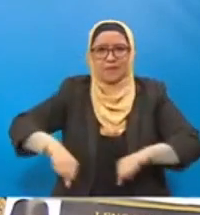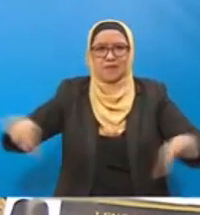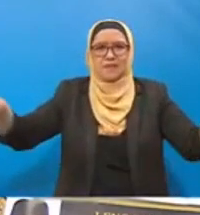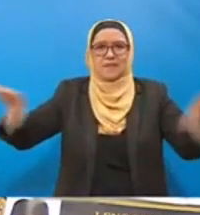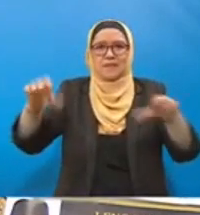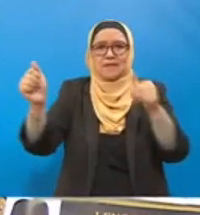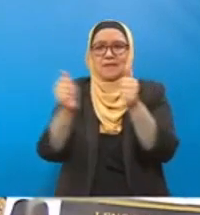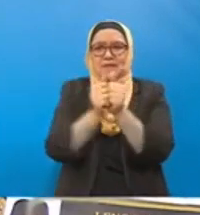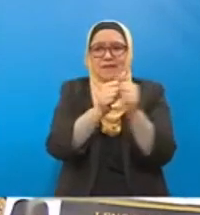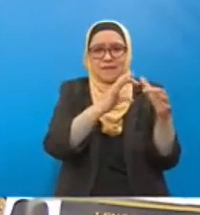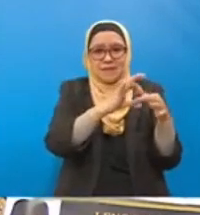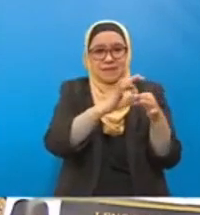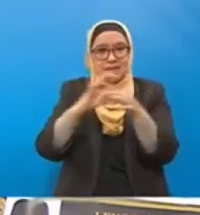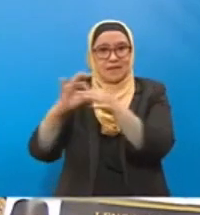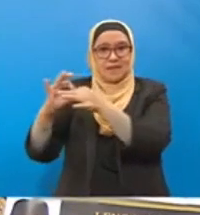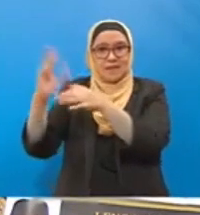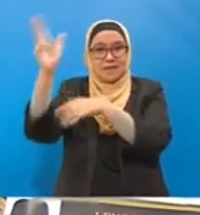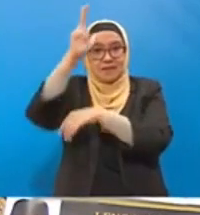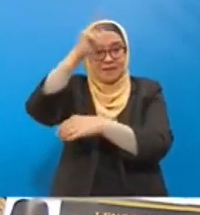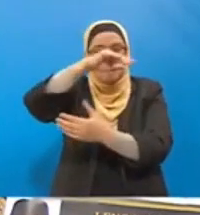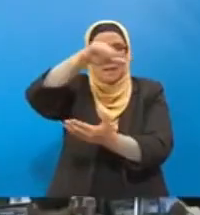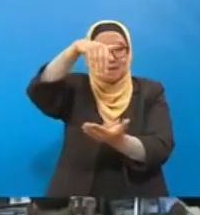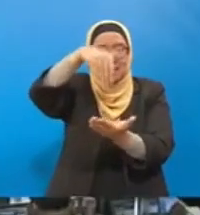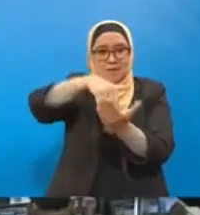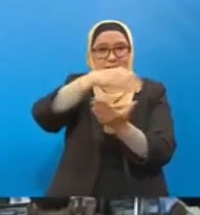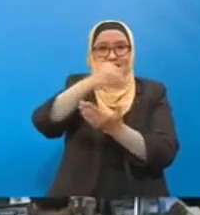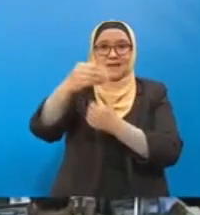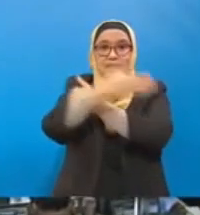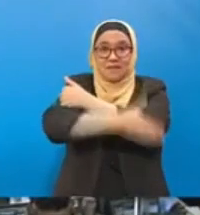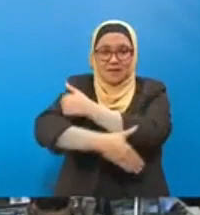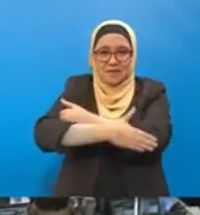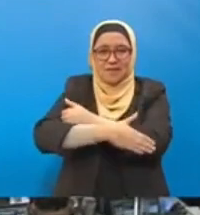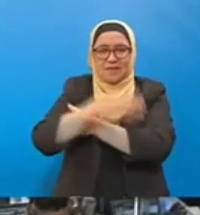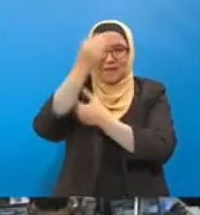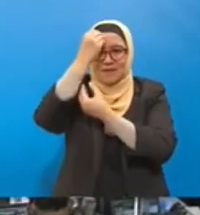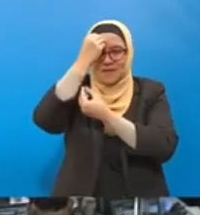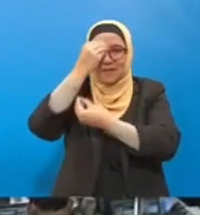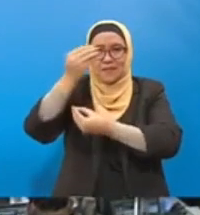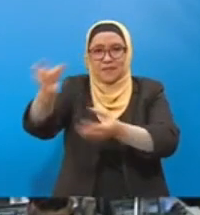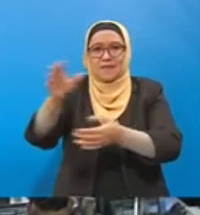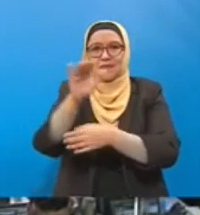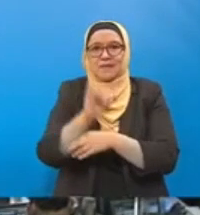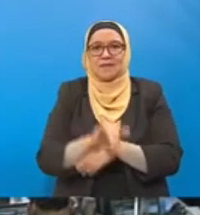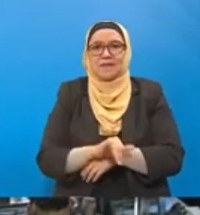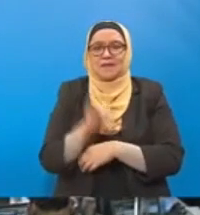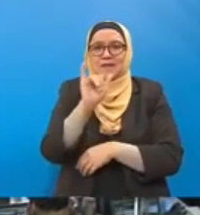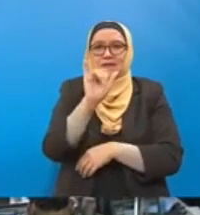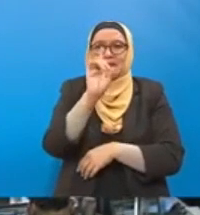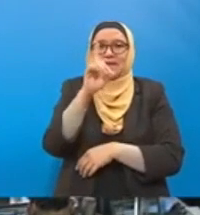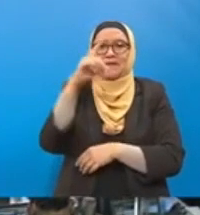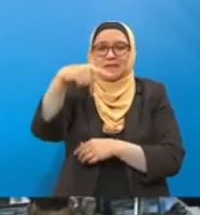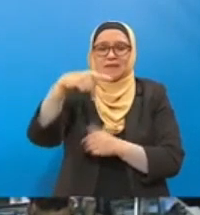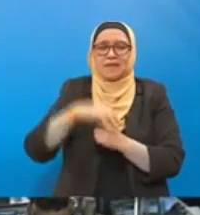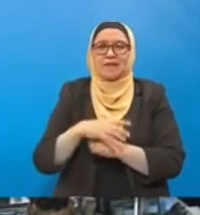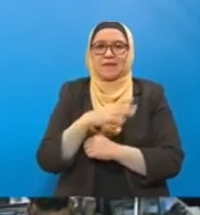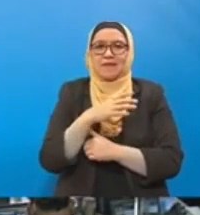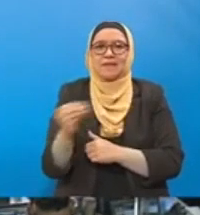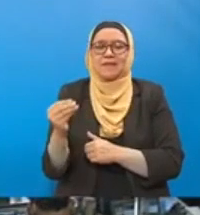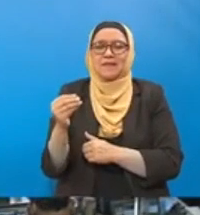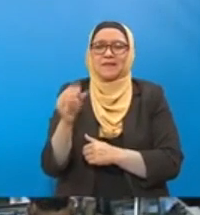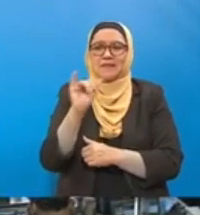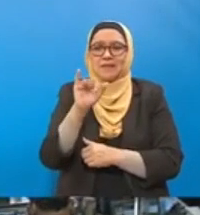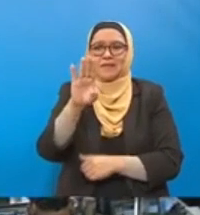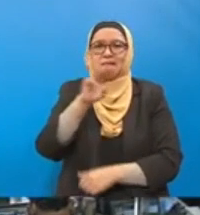kerjasama di antara pusat dan negeri. Untuk pengetahuan Tuan Indi Pertua dan Yang Mbak Menteri,